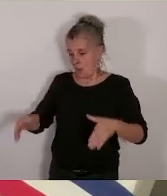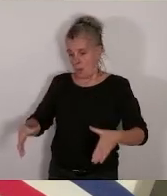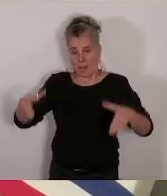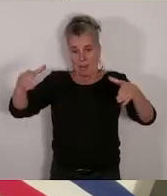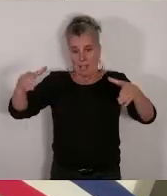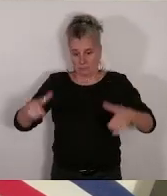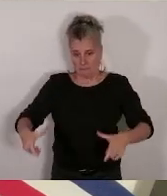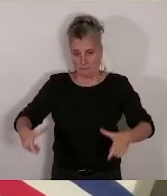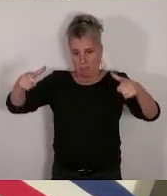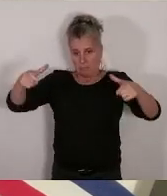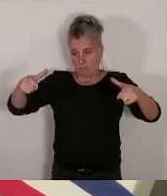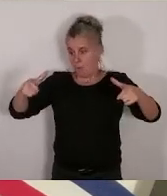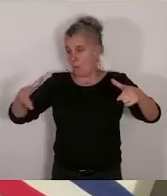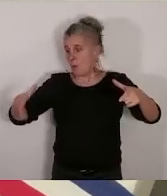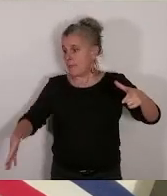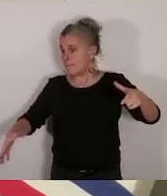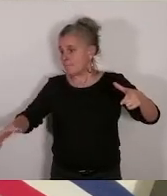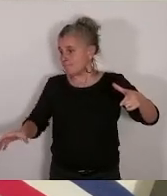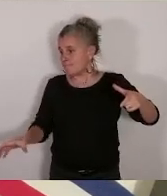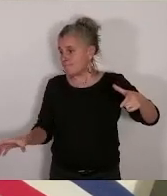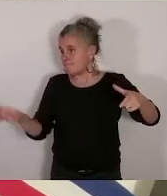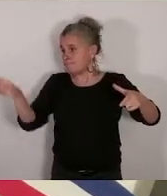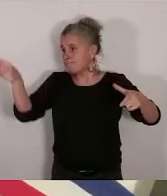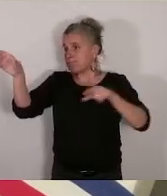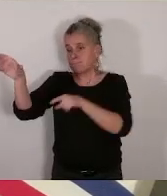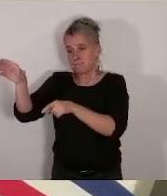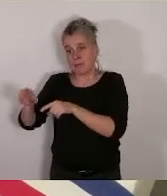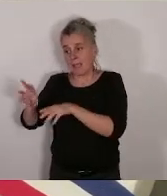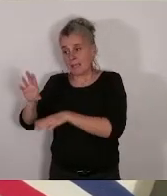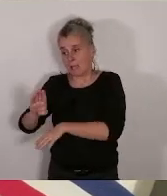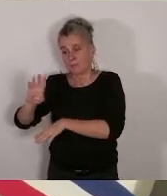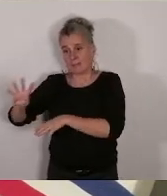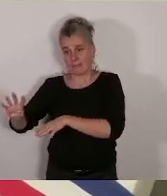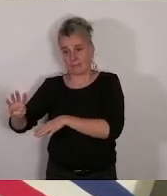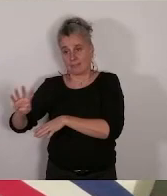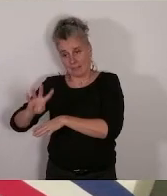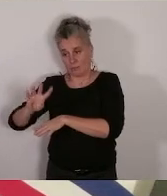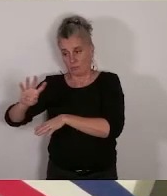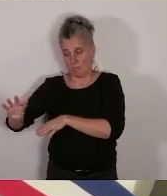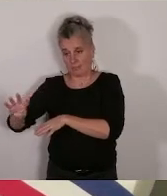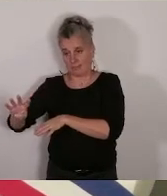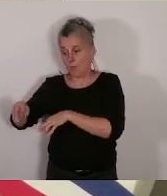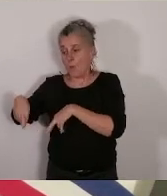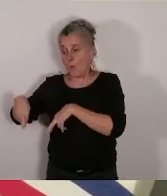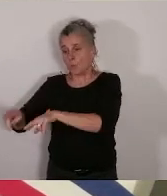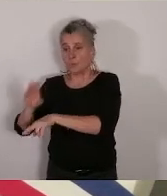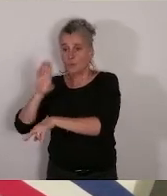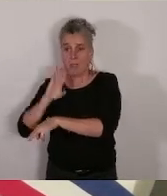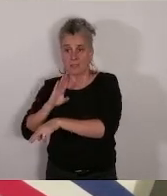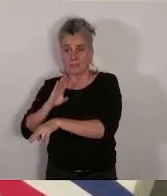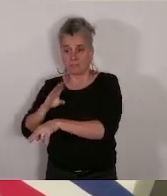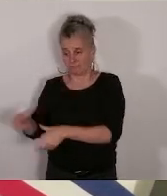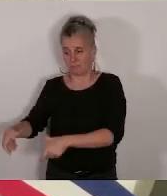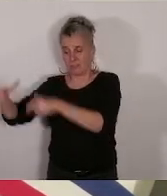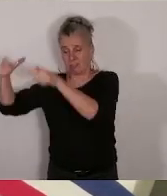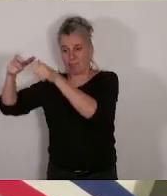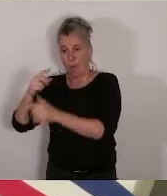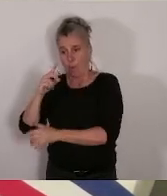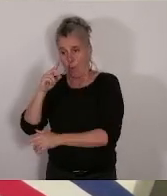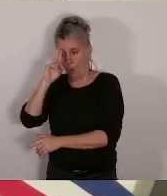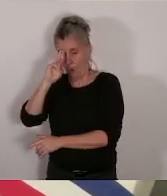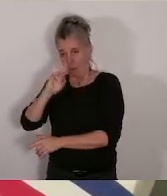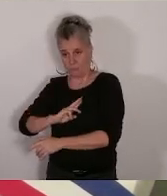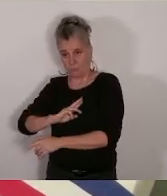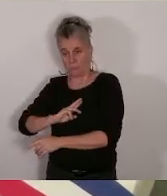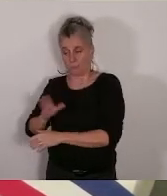la parcelle mitoyenne qui est celle du 44 rue d'Aubagne donc qui est un bâtiment religieux donc pour mener à bout un projet de